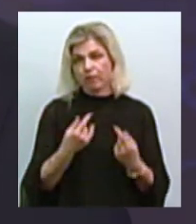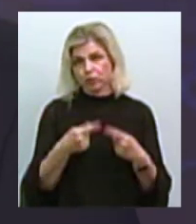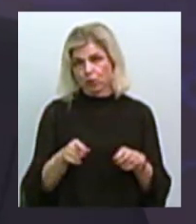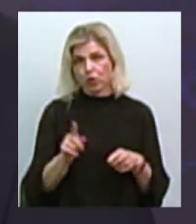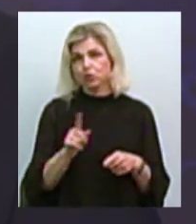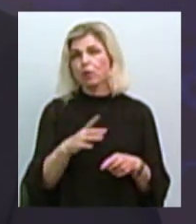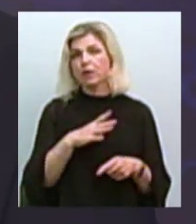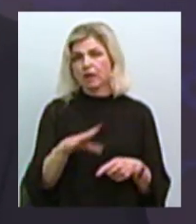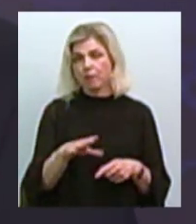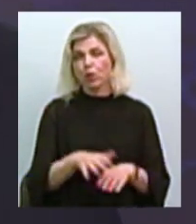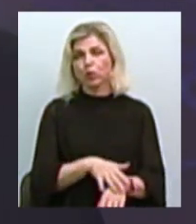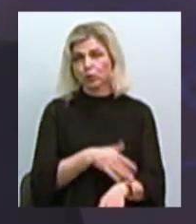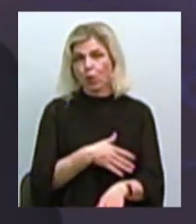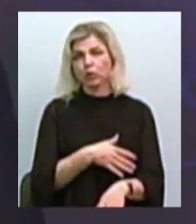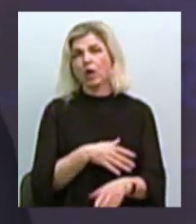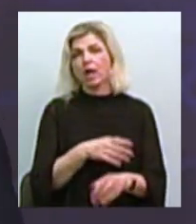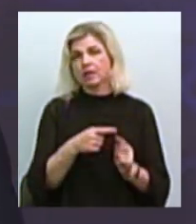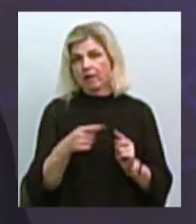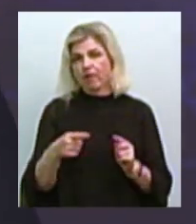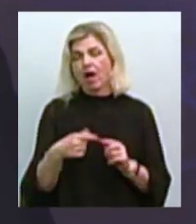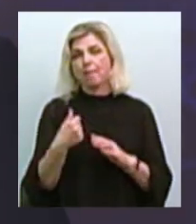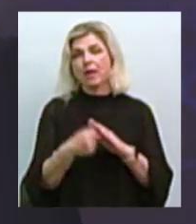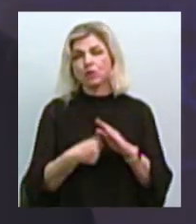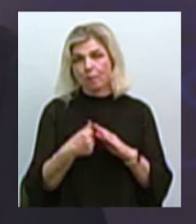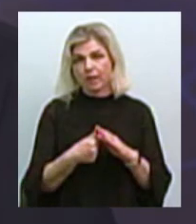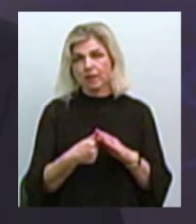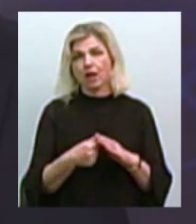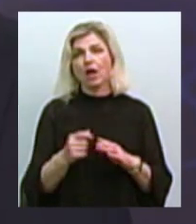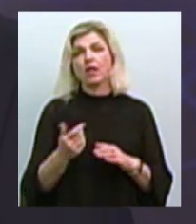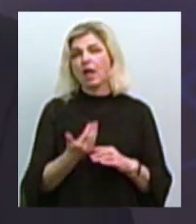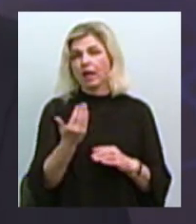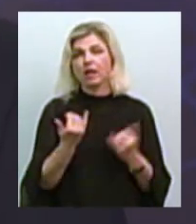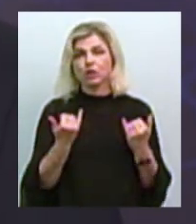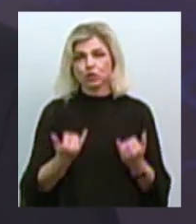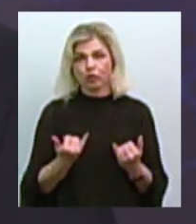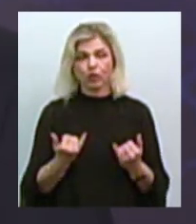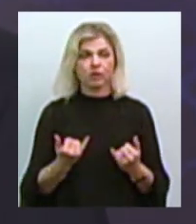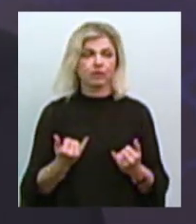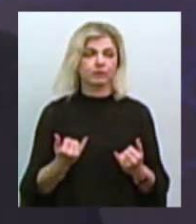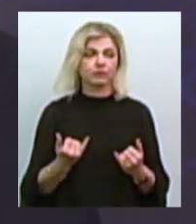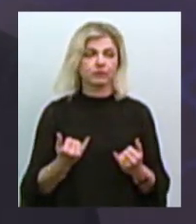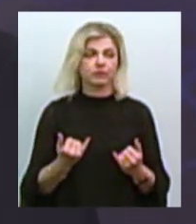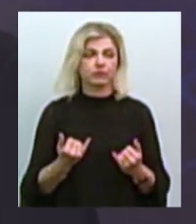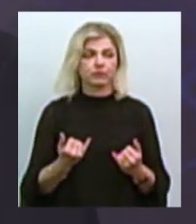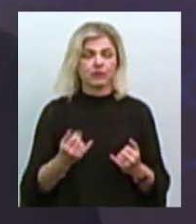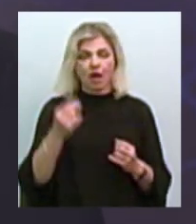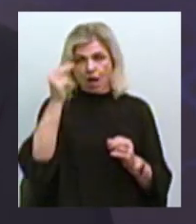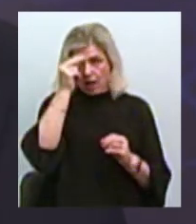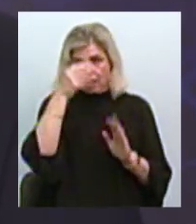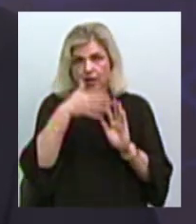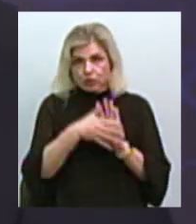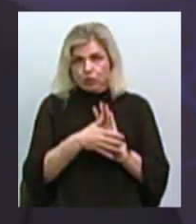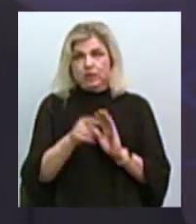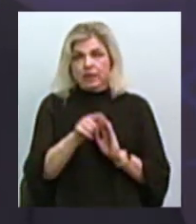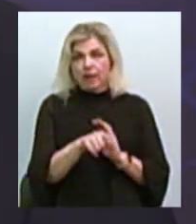не було сьогодні довготривалого безробіття, яке на сьогодні аналізується і характеризується